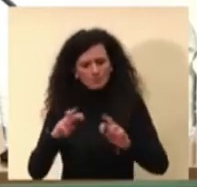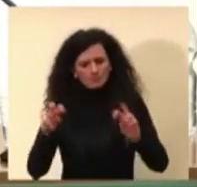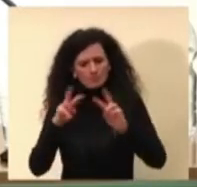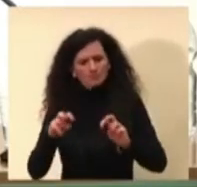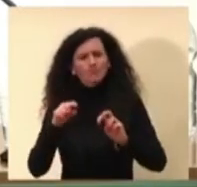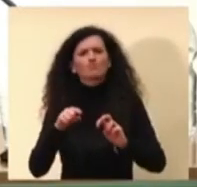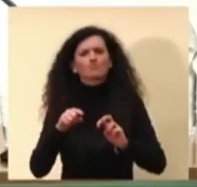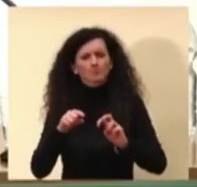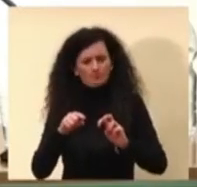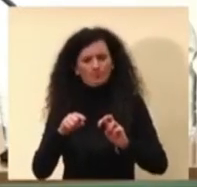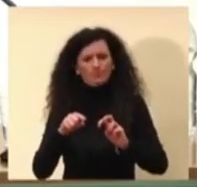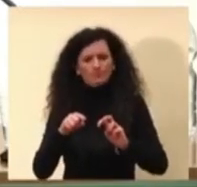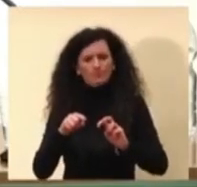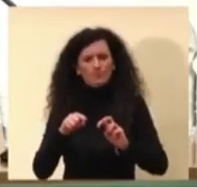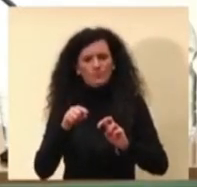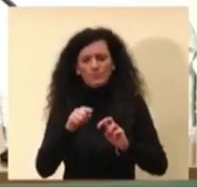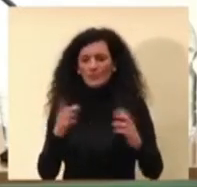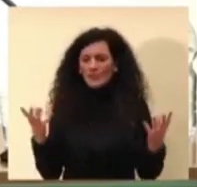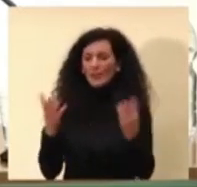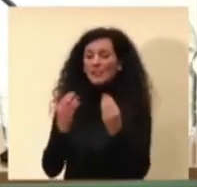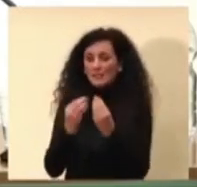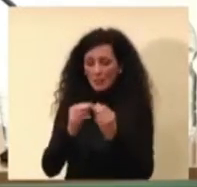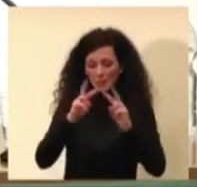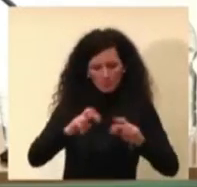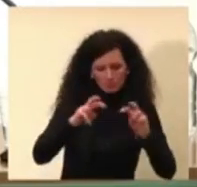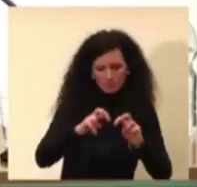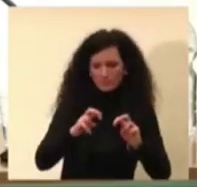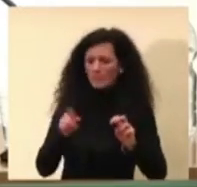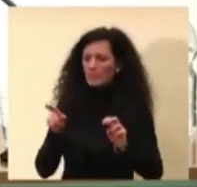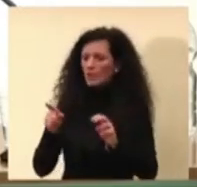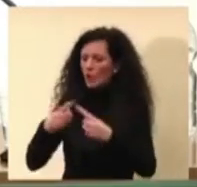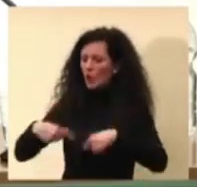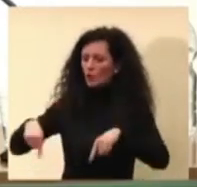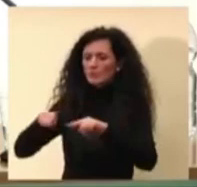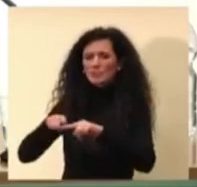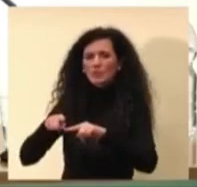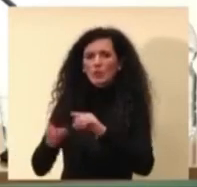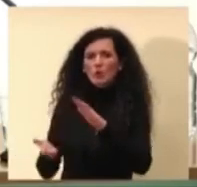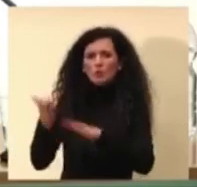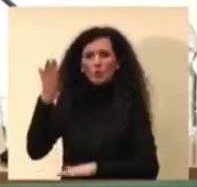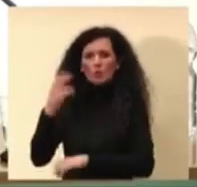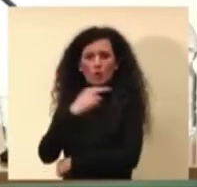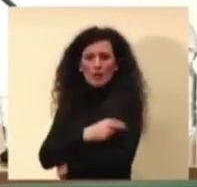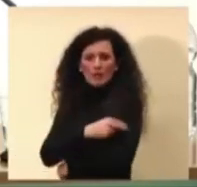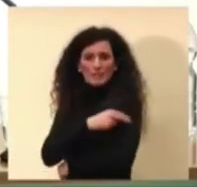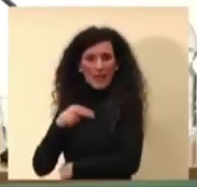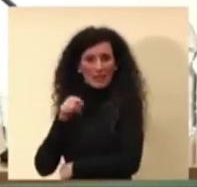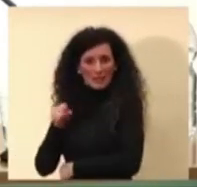posizione del Consiglio Superiore di Sanità, è che la